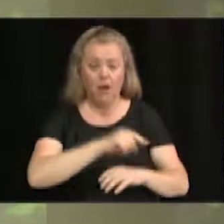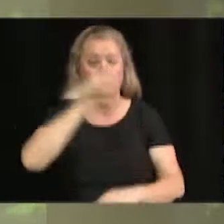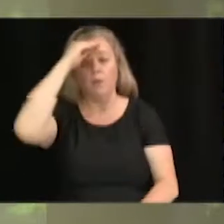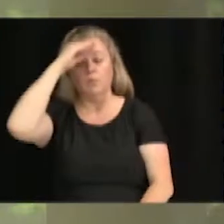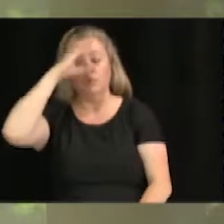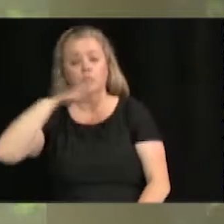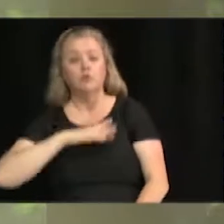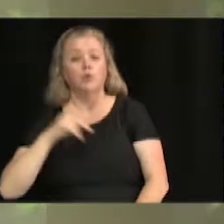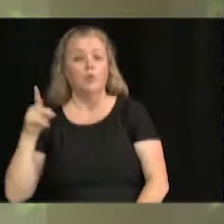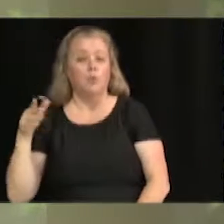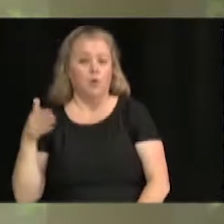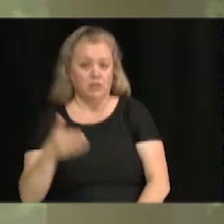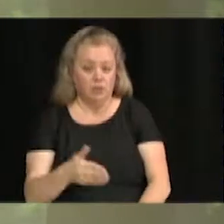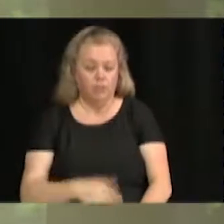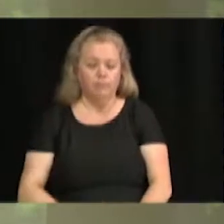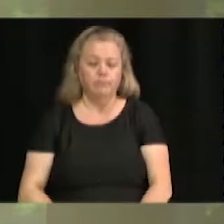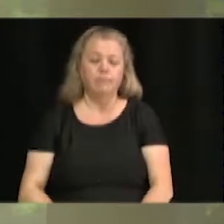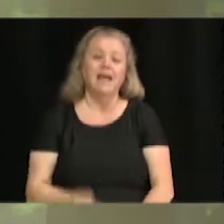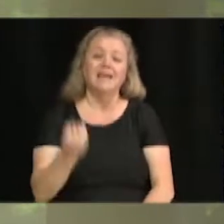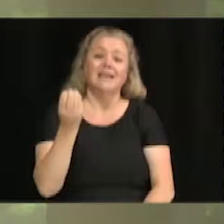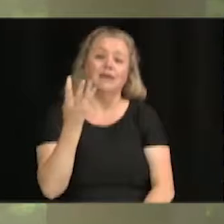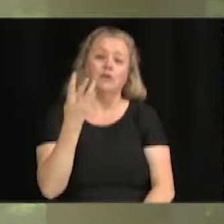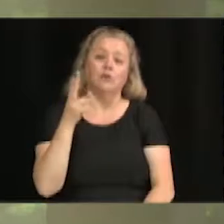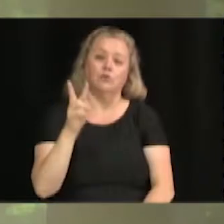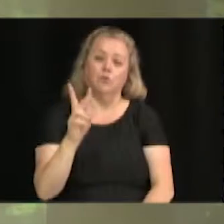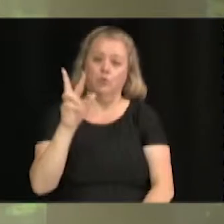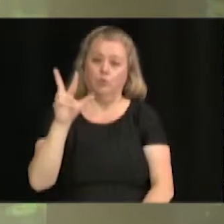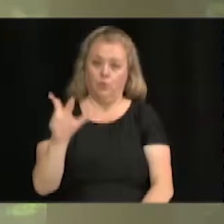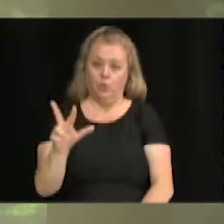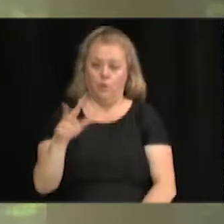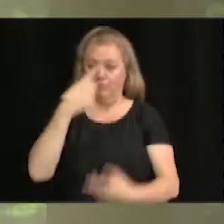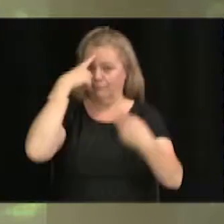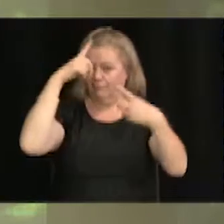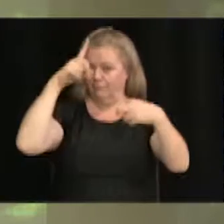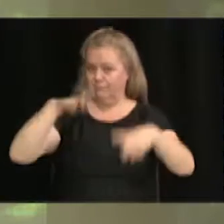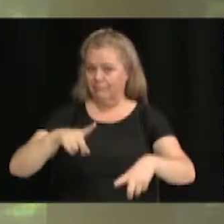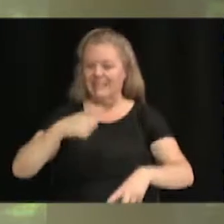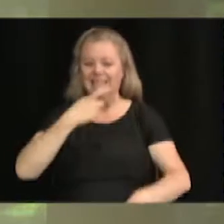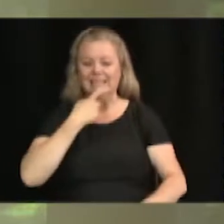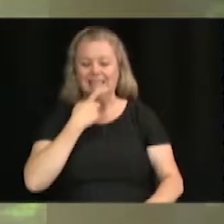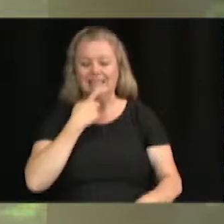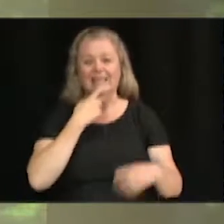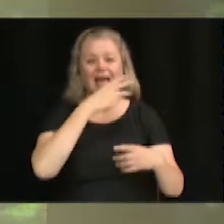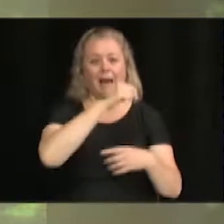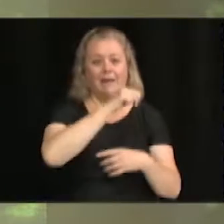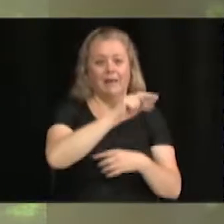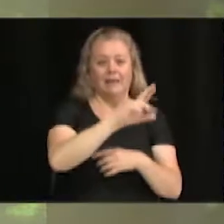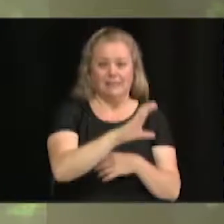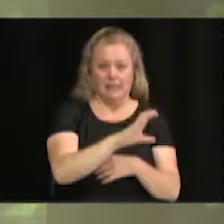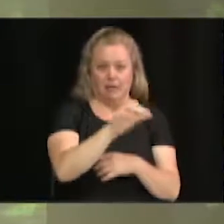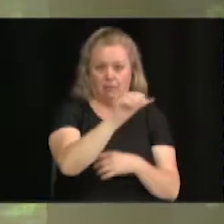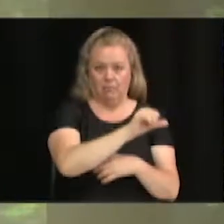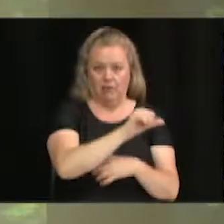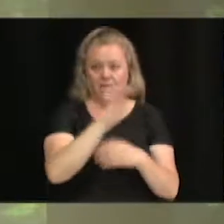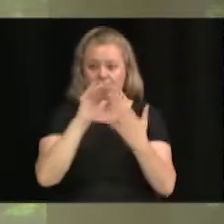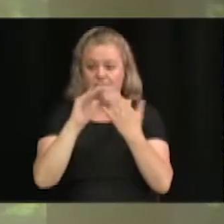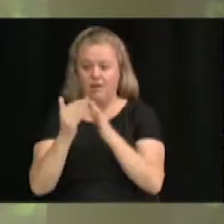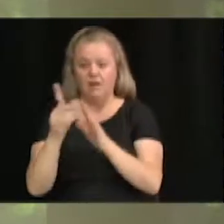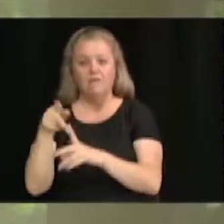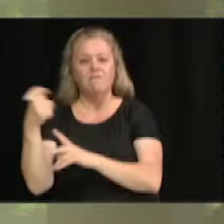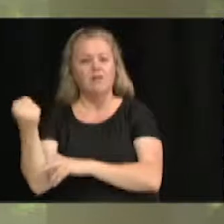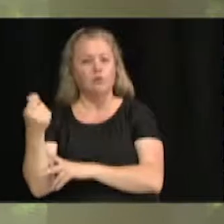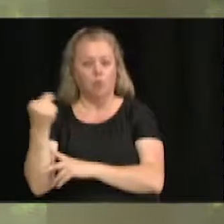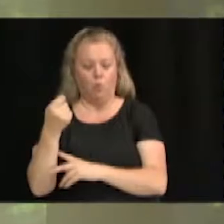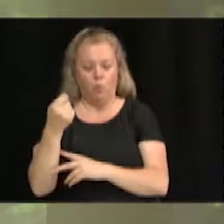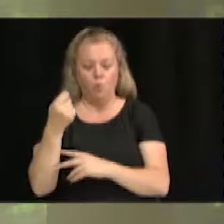14.2.3, entente à intervenir entre la MRC d'Artabasca et la ville de Victoriaville concernant la gestion